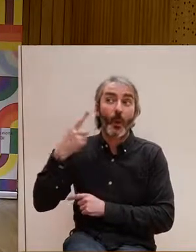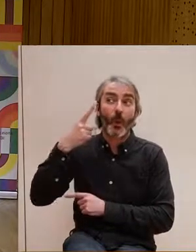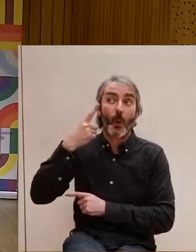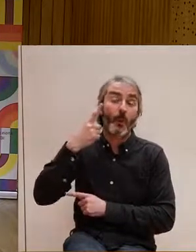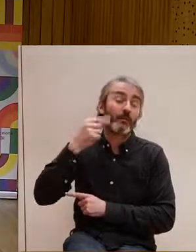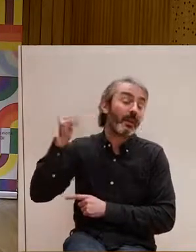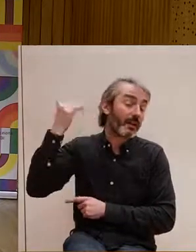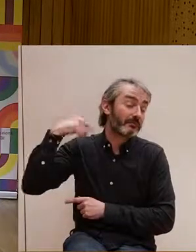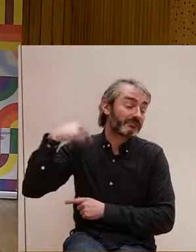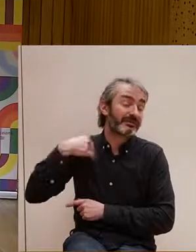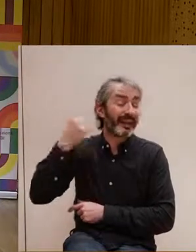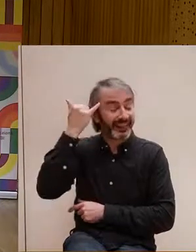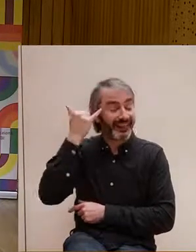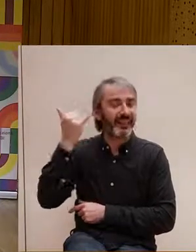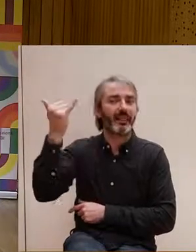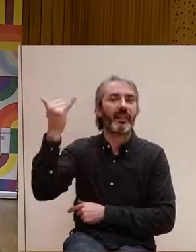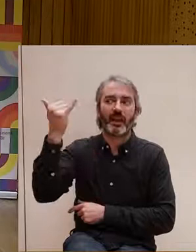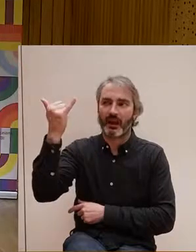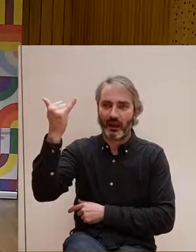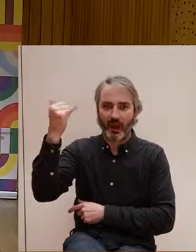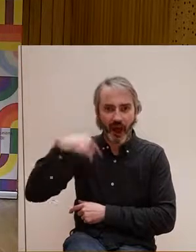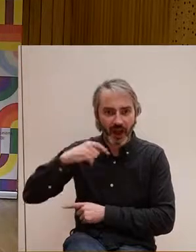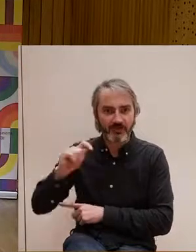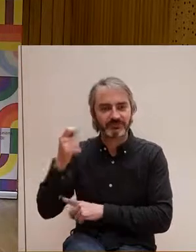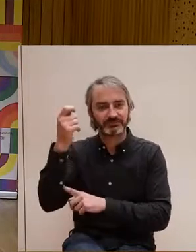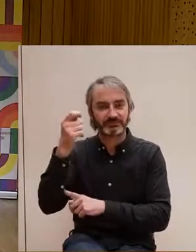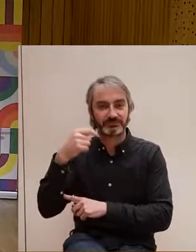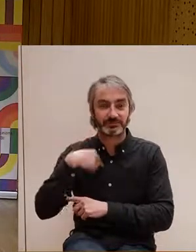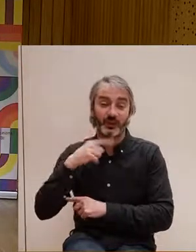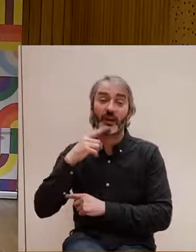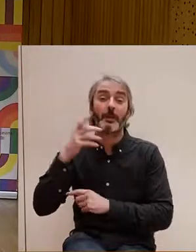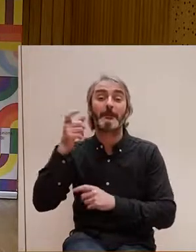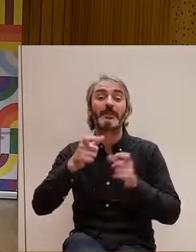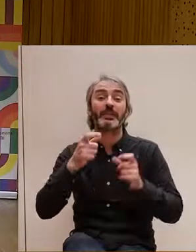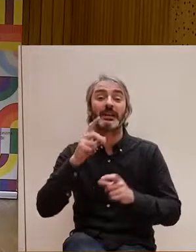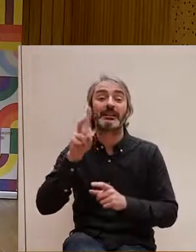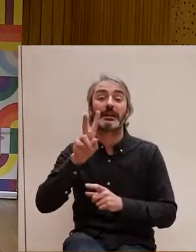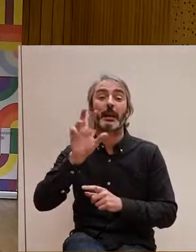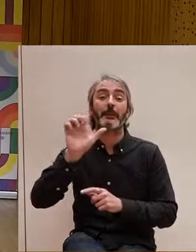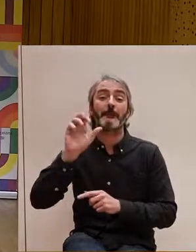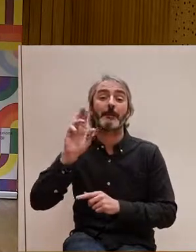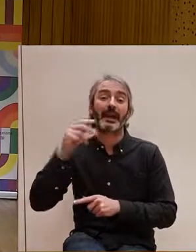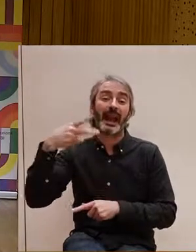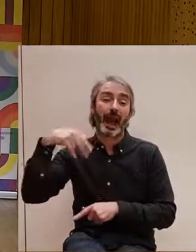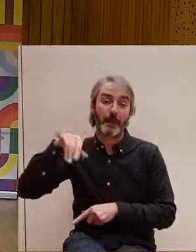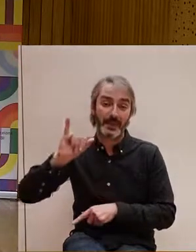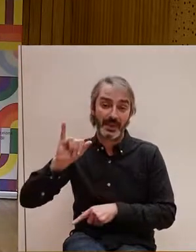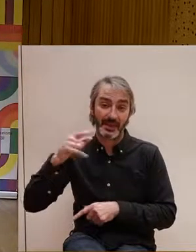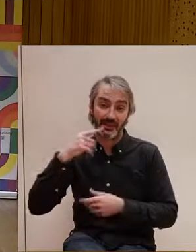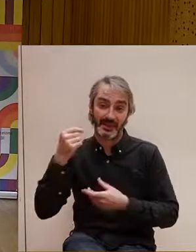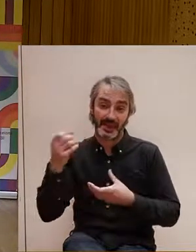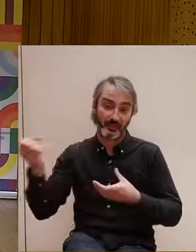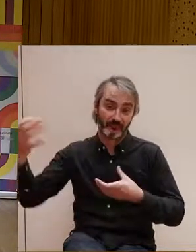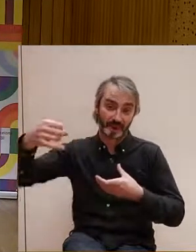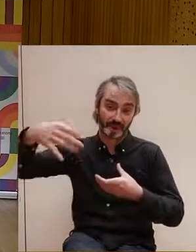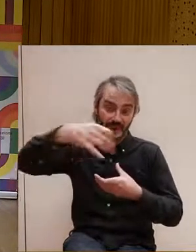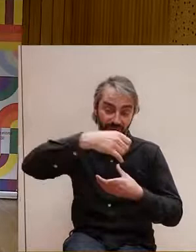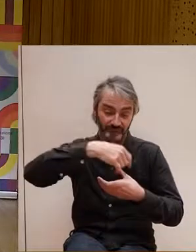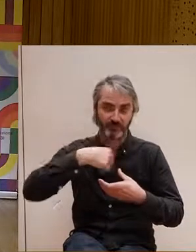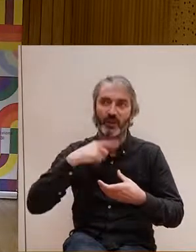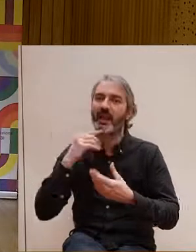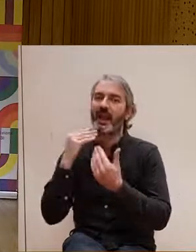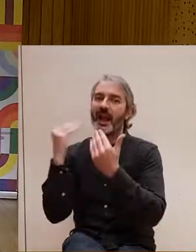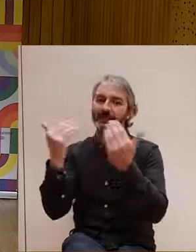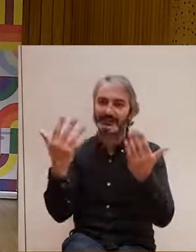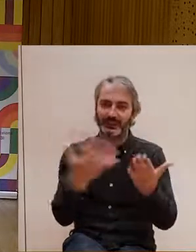una idea i és donar les gràcies a tothom que va participar a Vercam i a Valtres i que és això, que gràcies a que tothom ha cregut en voluptes,